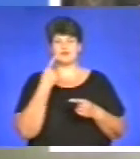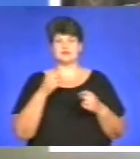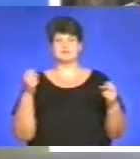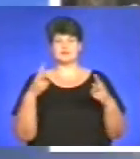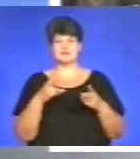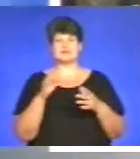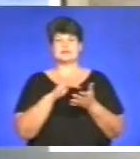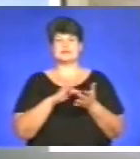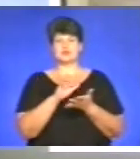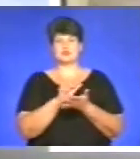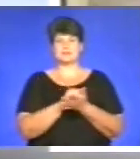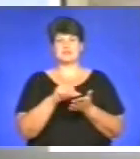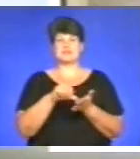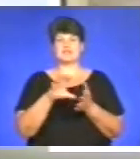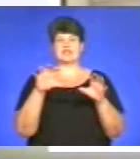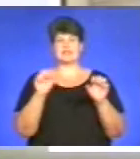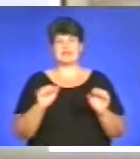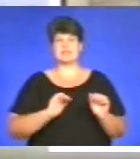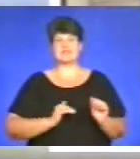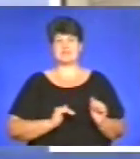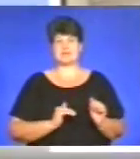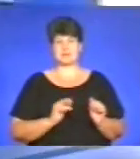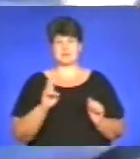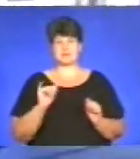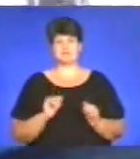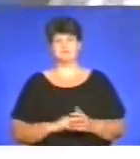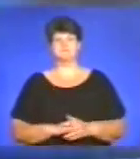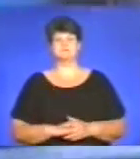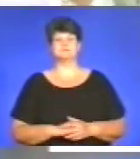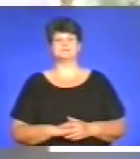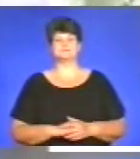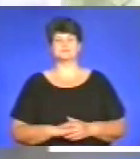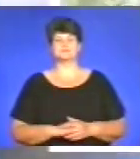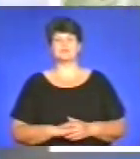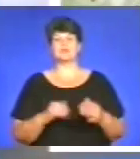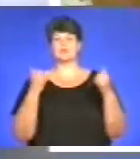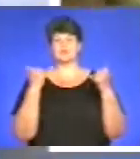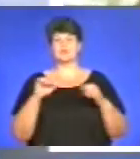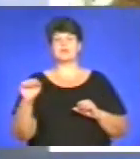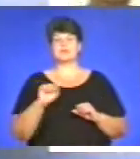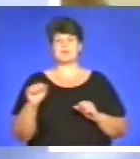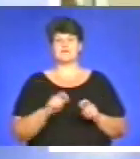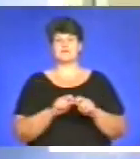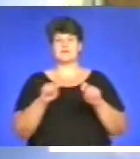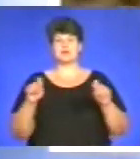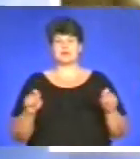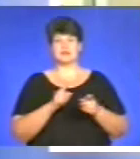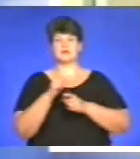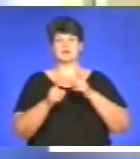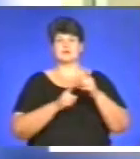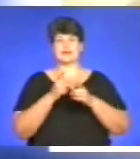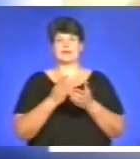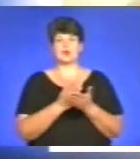зайнятості, представники влади, підприємці. Сьогодні в Теребовлі відкрили реконструйоване